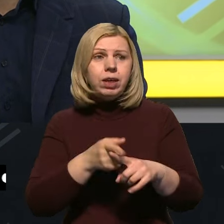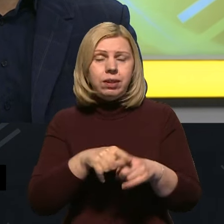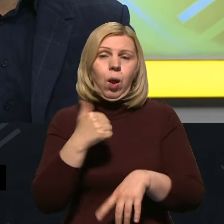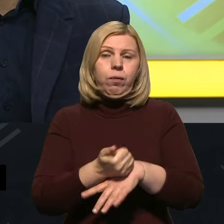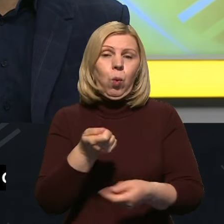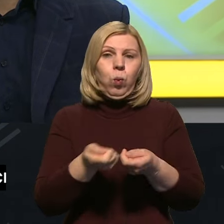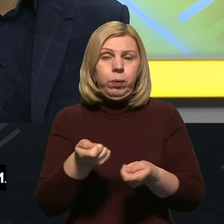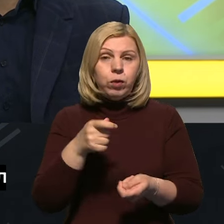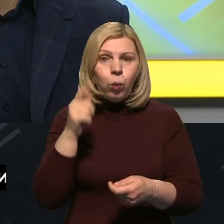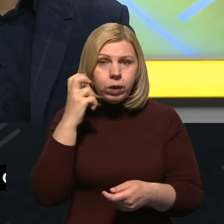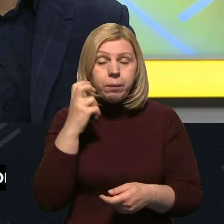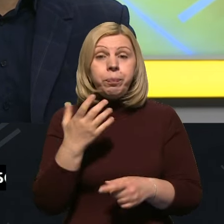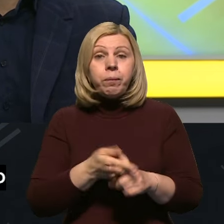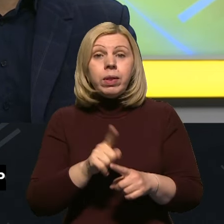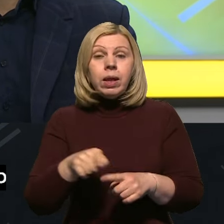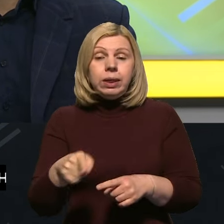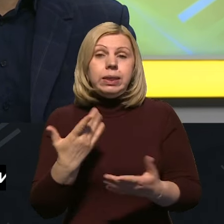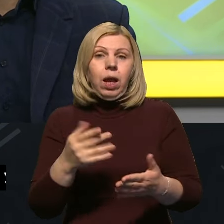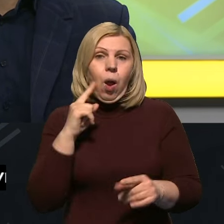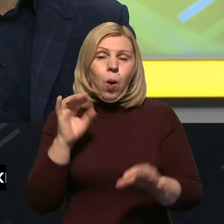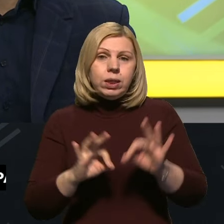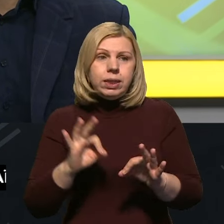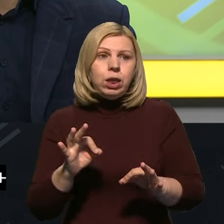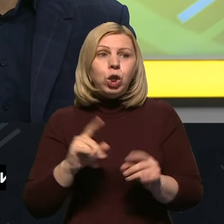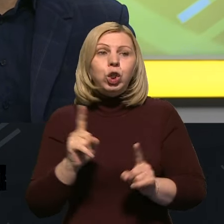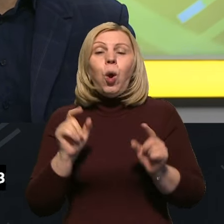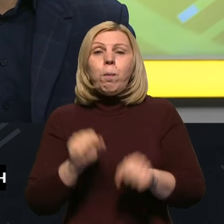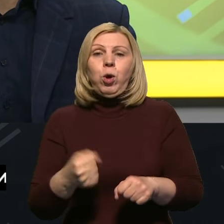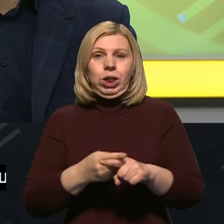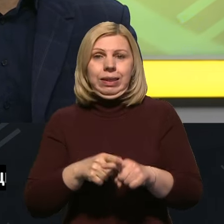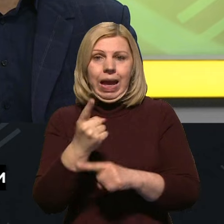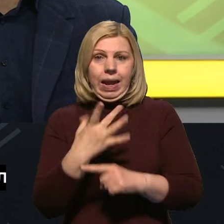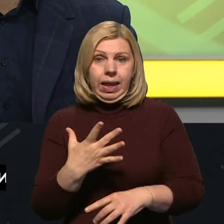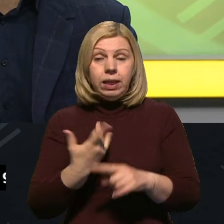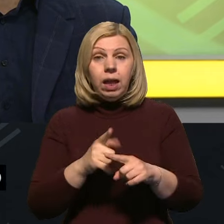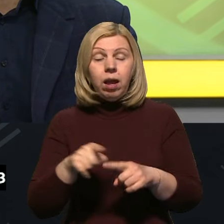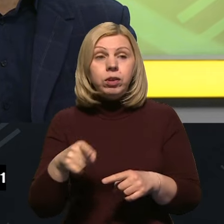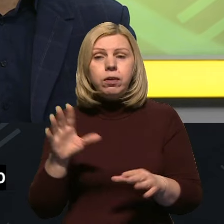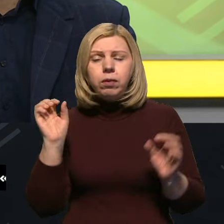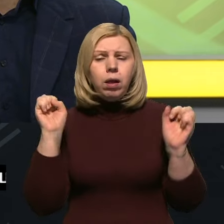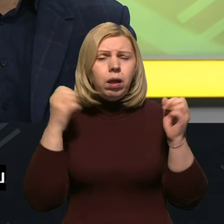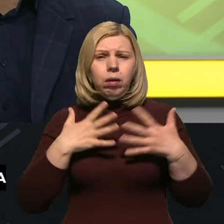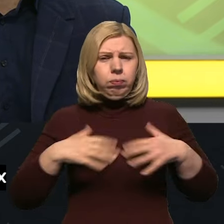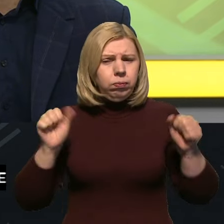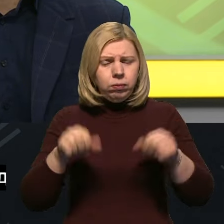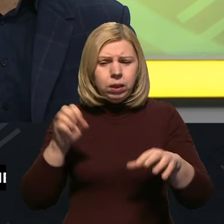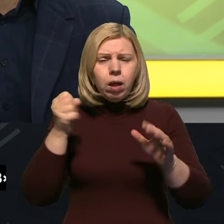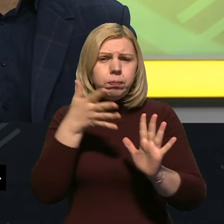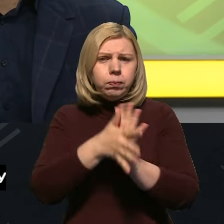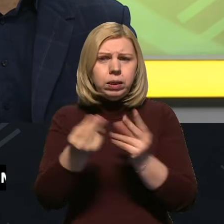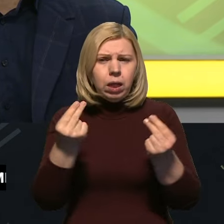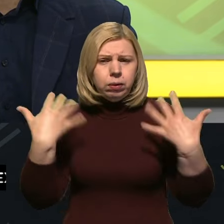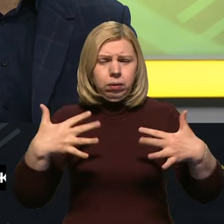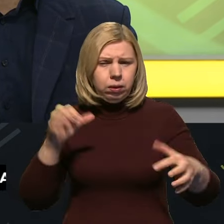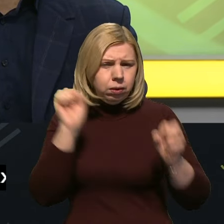України. І вони оцінюють, будь-посередньо, що може ця ракета. Тому що, знов таки, вони вклали туди величезні кошти. І вони готові